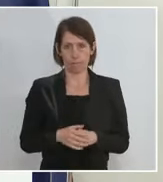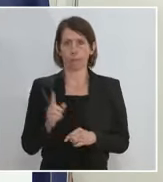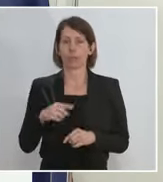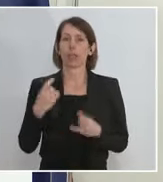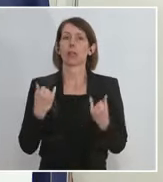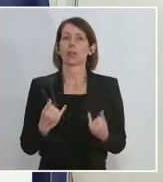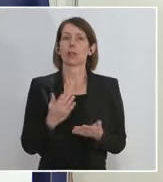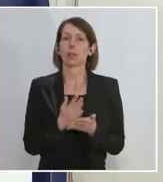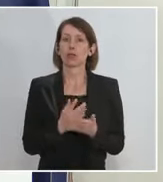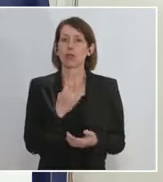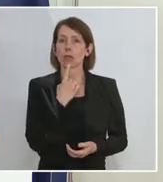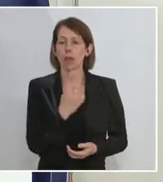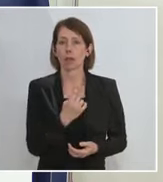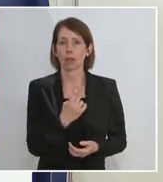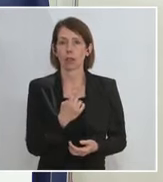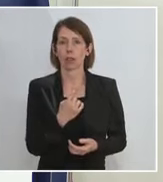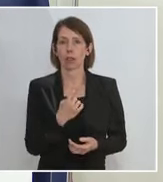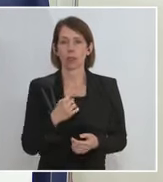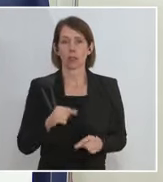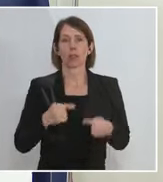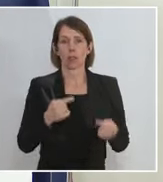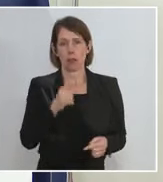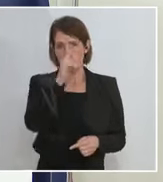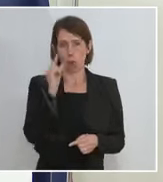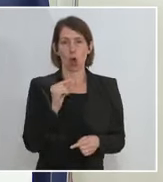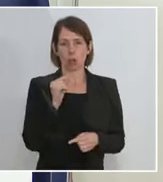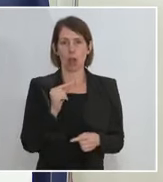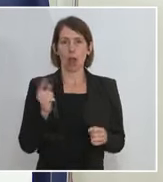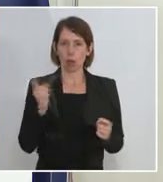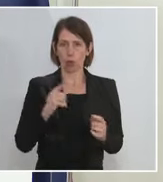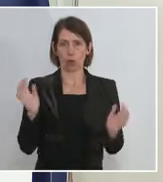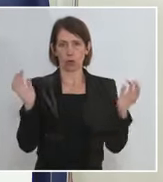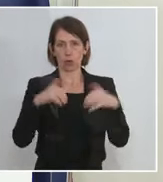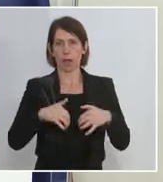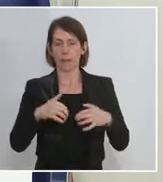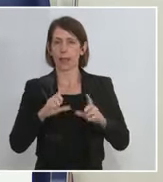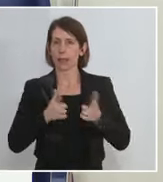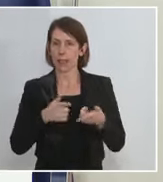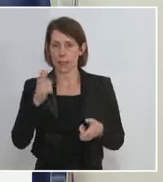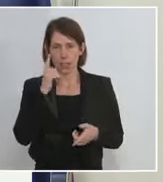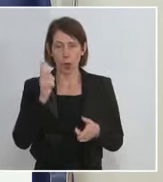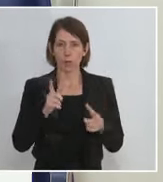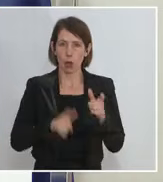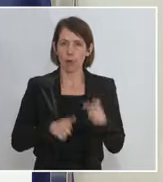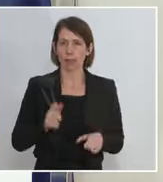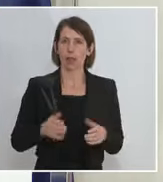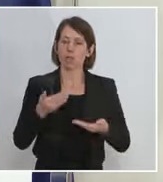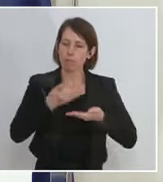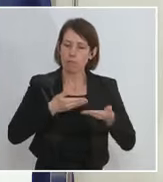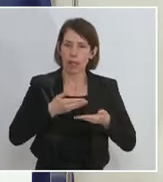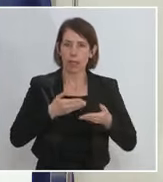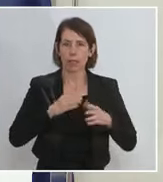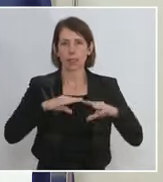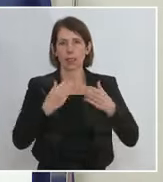auch angekündigt, am Montag wieder mit den Landeshauptleuten und den Experten gemeinsam beraten und über die weitere